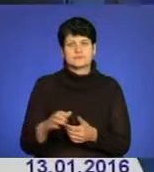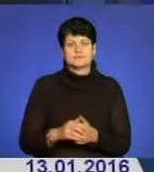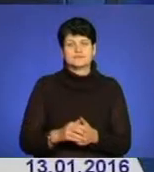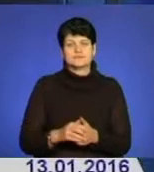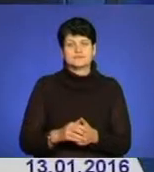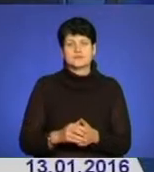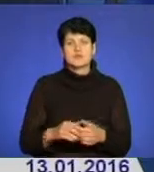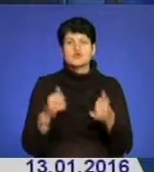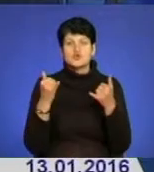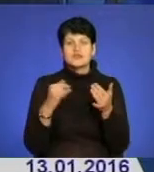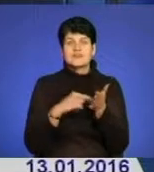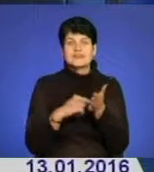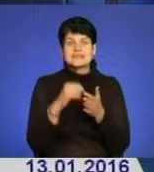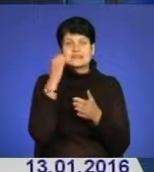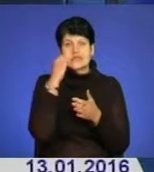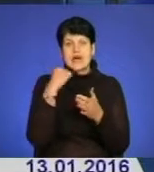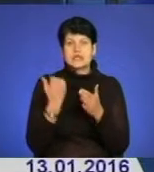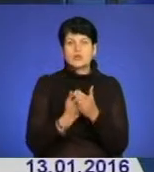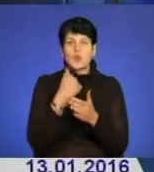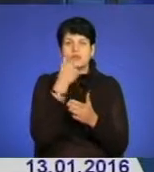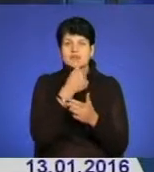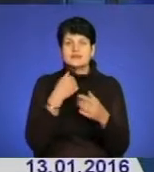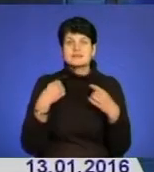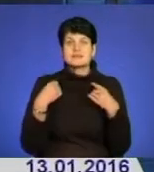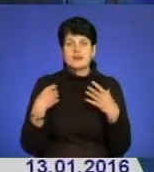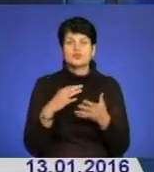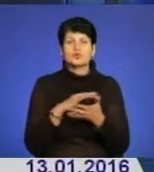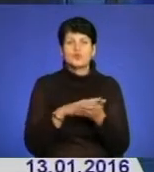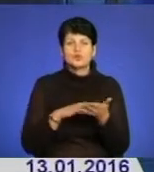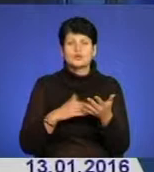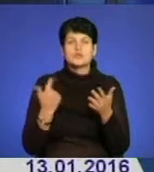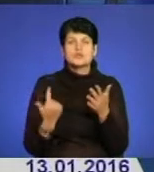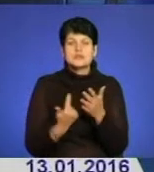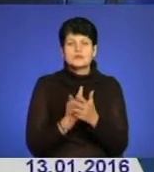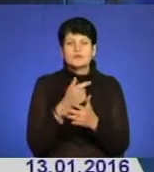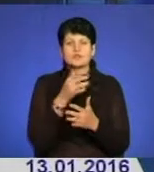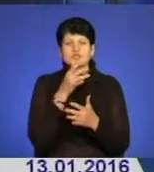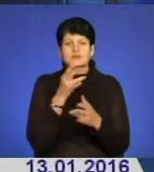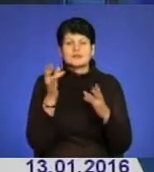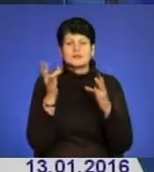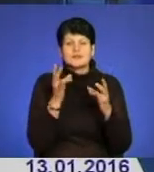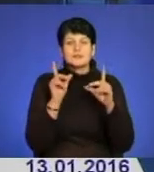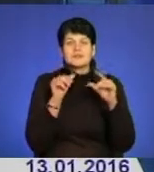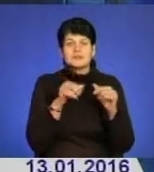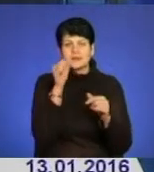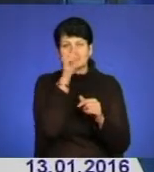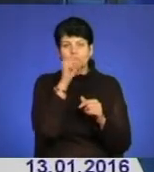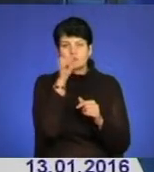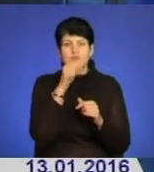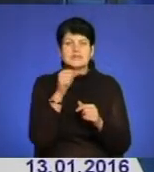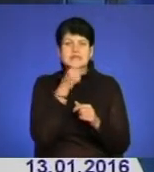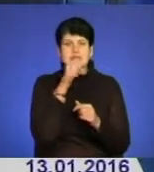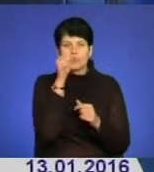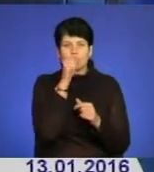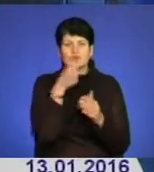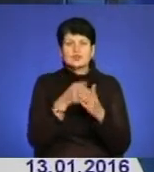Сьогодні відзначаємо старий Новий рік. Свята тривають і знову час Діду Морозу вирушати до дітей. Найстарший в Україні Дід Мороз живе